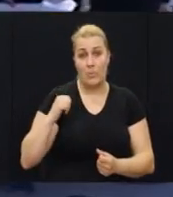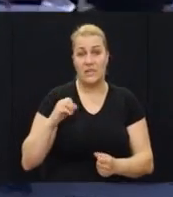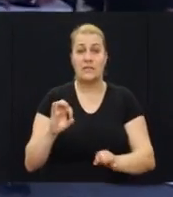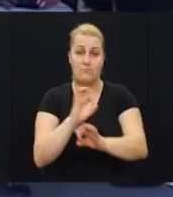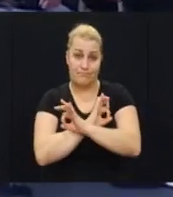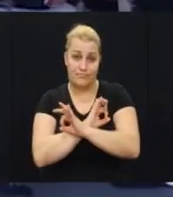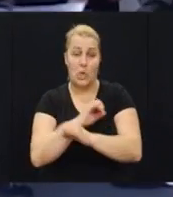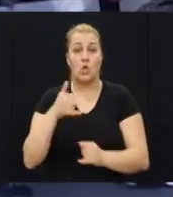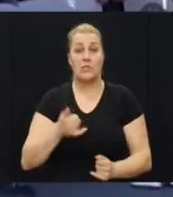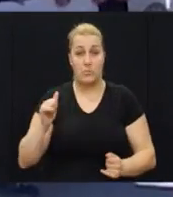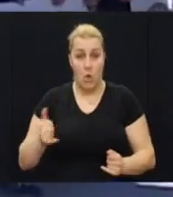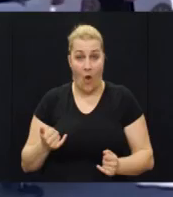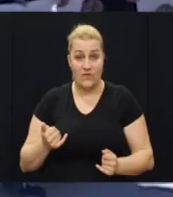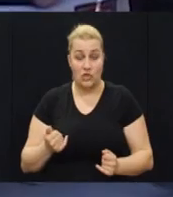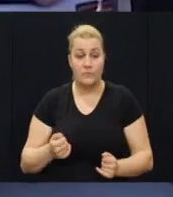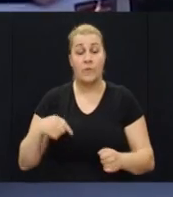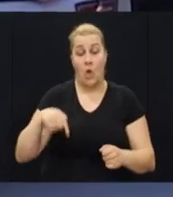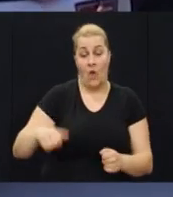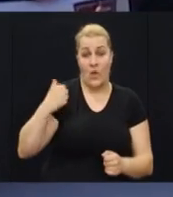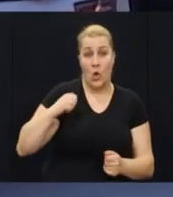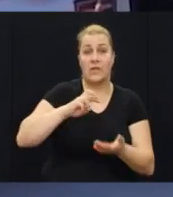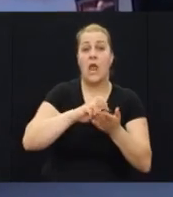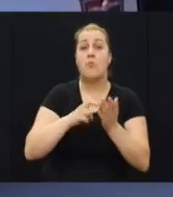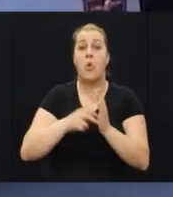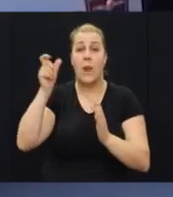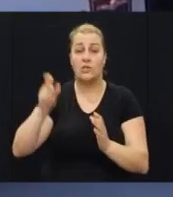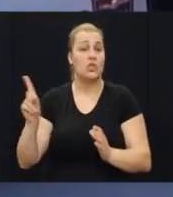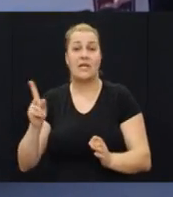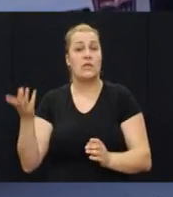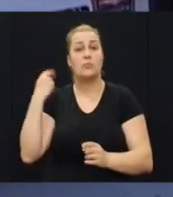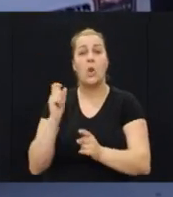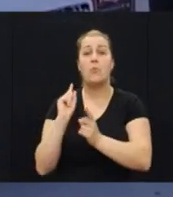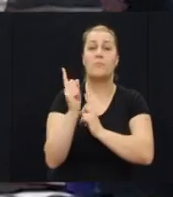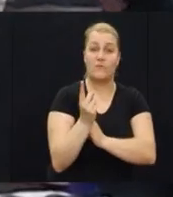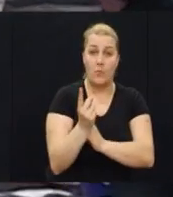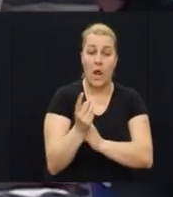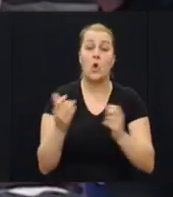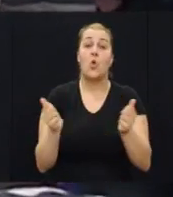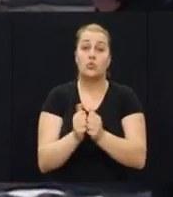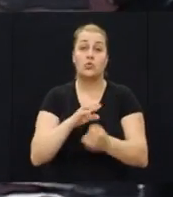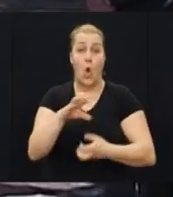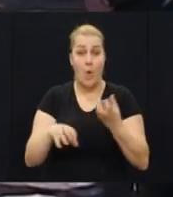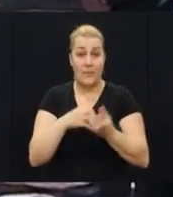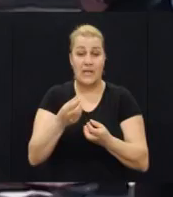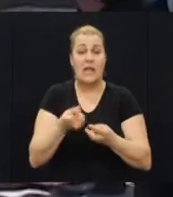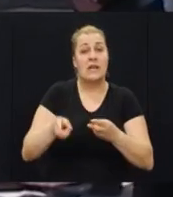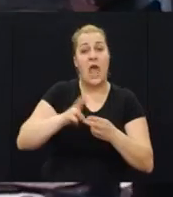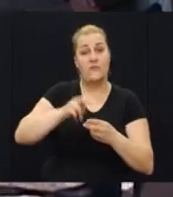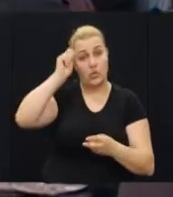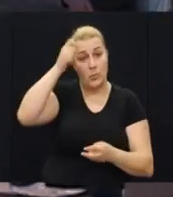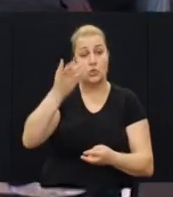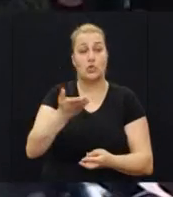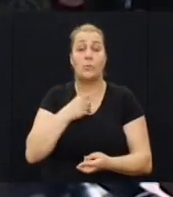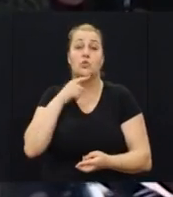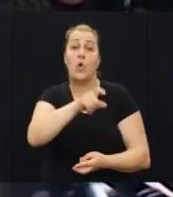hrvatskog redarstvenika Josipa Jovića. Ove godine političari nisu bili u prvom planu uz obitelj najveću pozornosti počas Dobrovicu